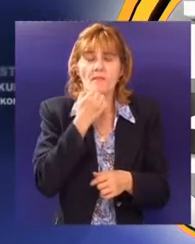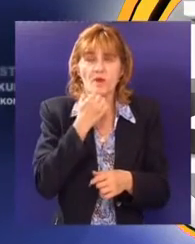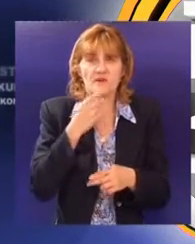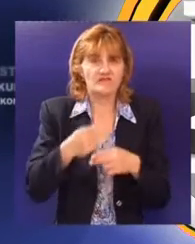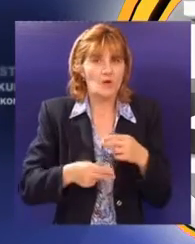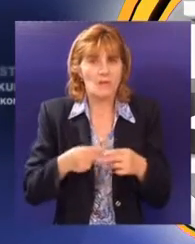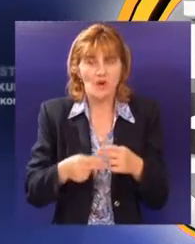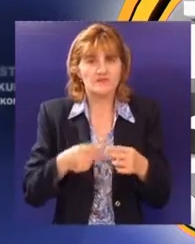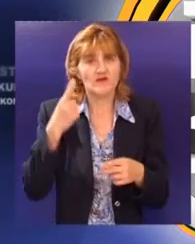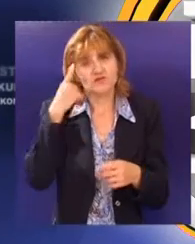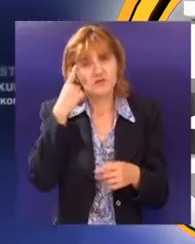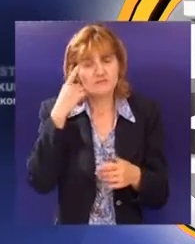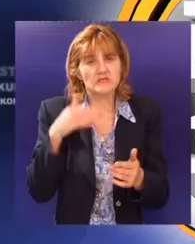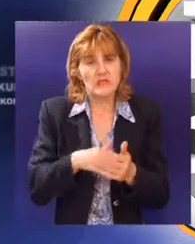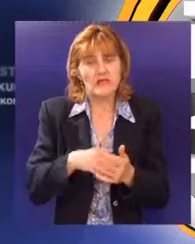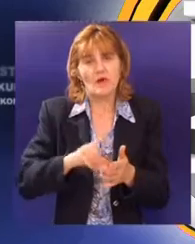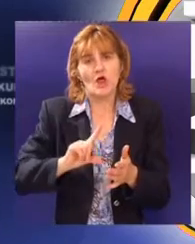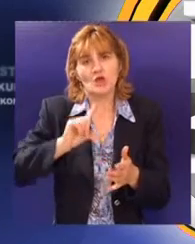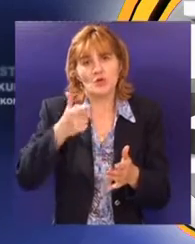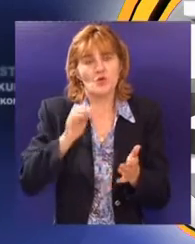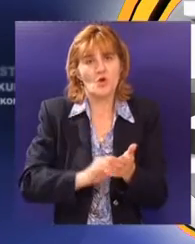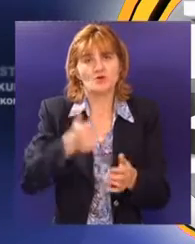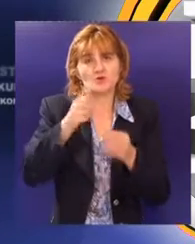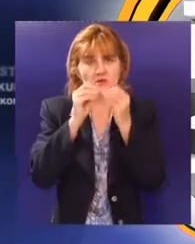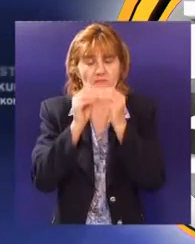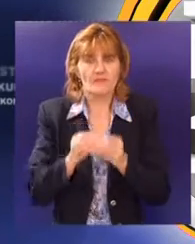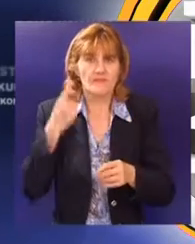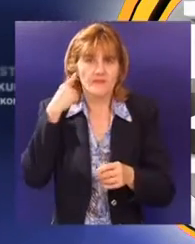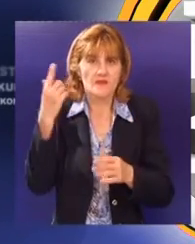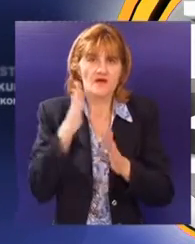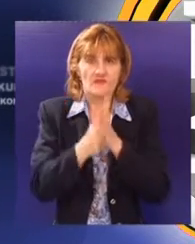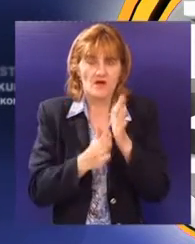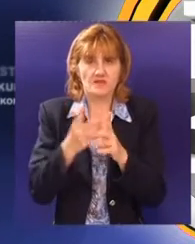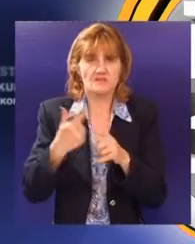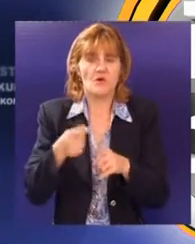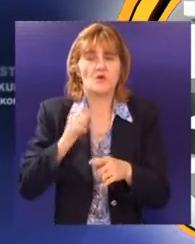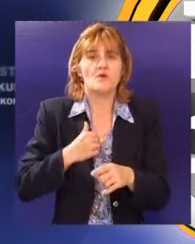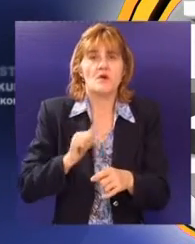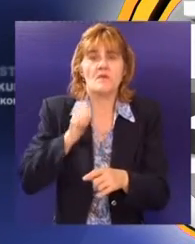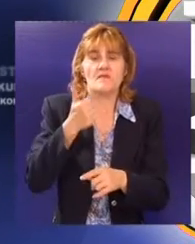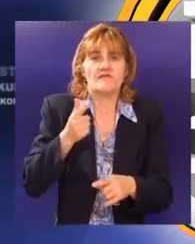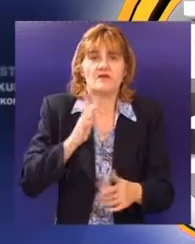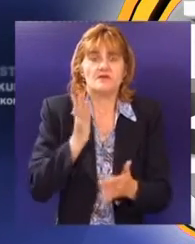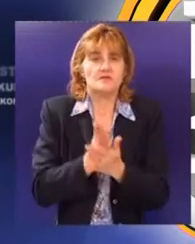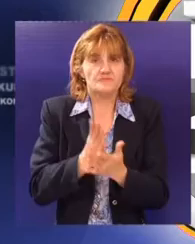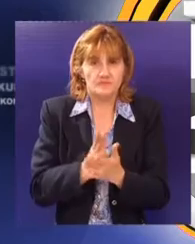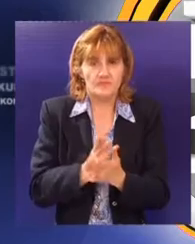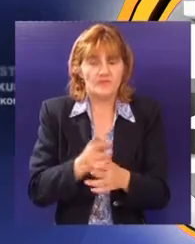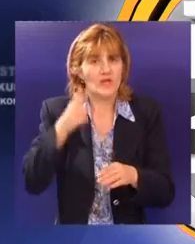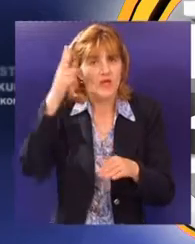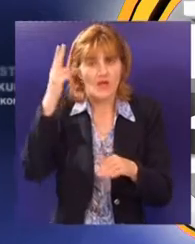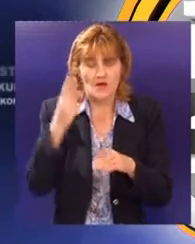proizvodjača je smatralo da mora da se održe novi drugi krug javne rasprave jer u prvi nisu bili uključeni. Konačna odluka o